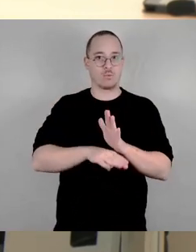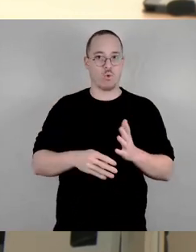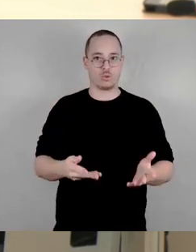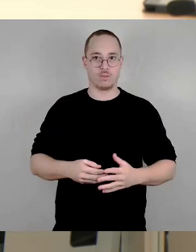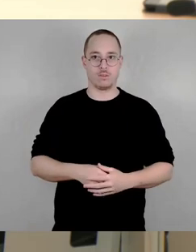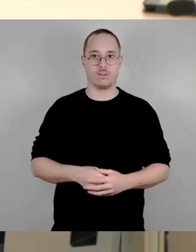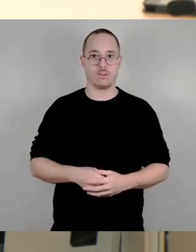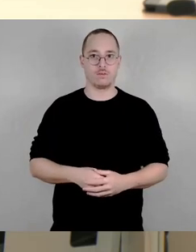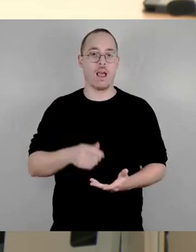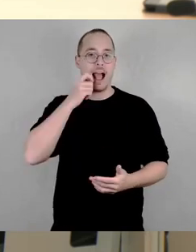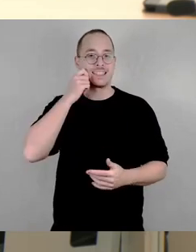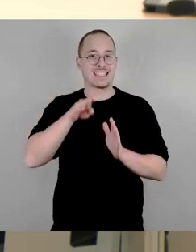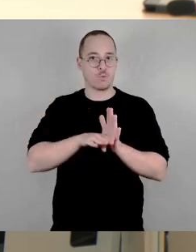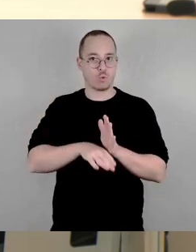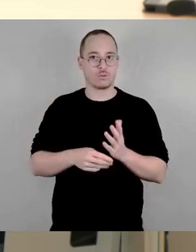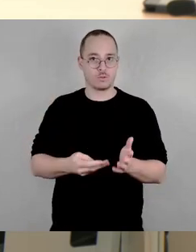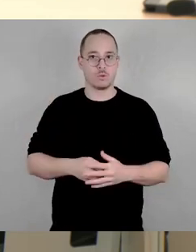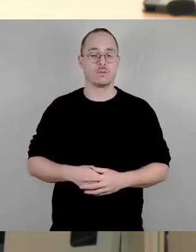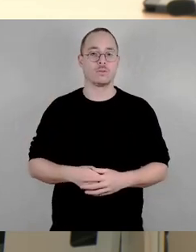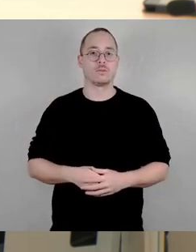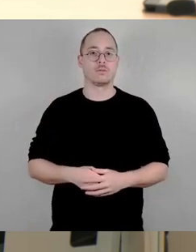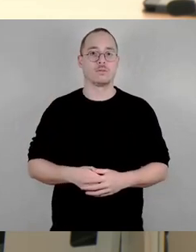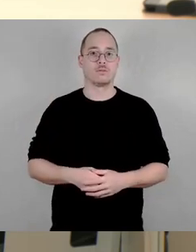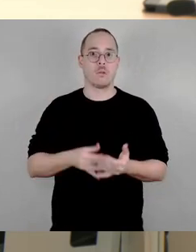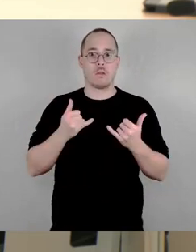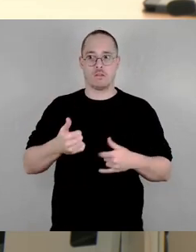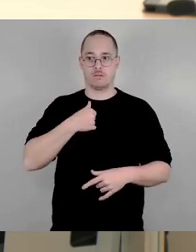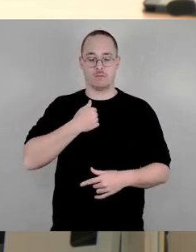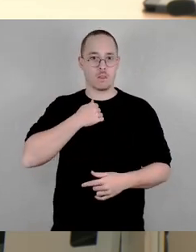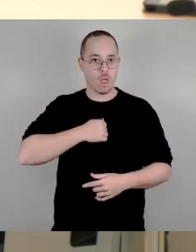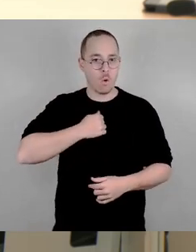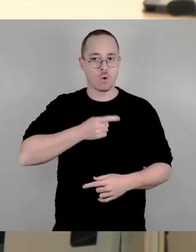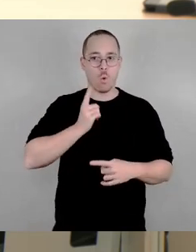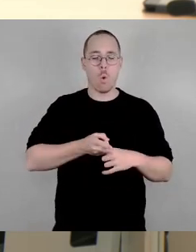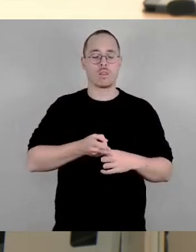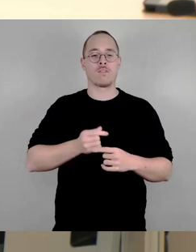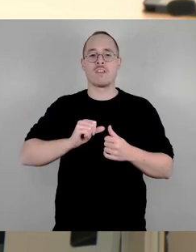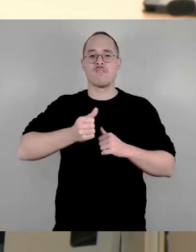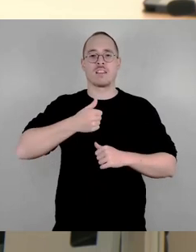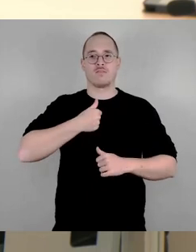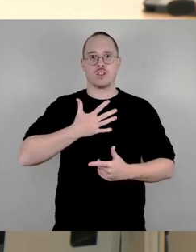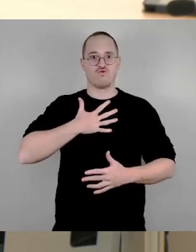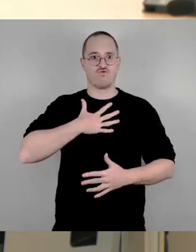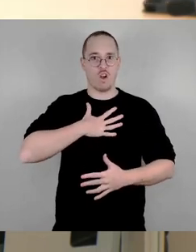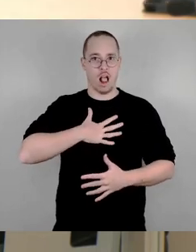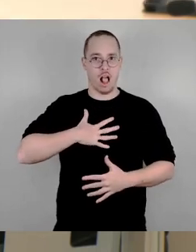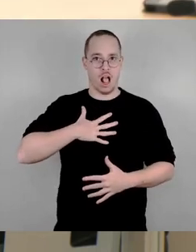Ich bin traurig und ich schäme mich fast, was für Anträge wir gestern und heute hier im Stadtrat behandeln müssen.